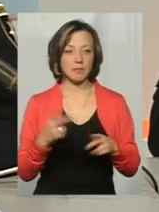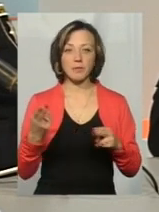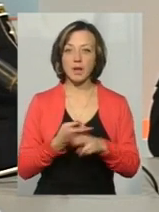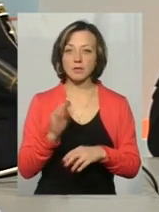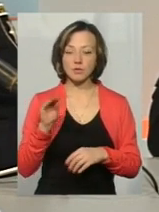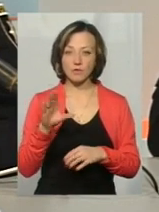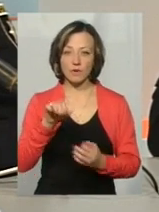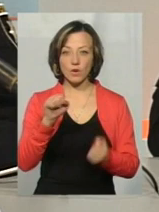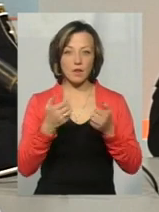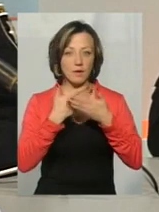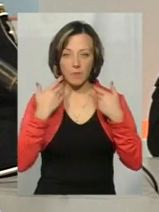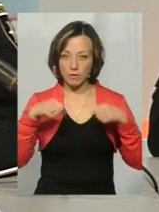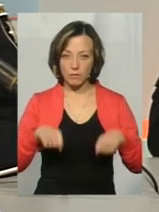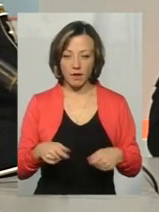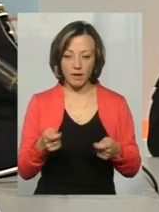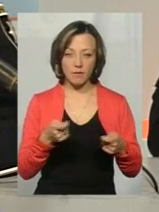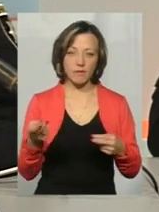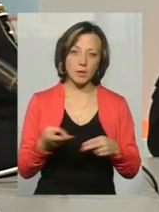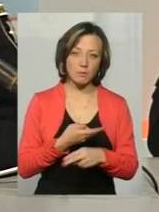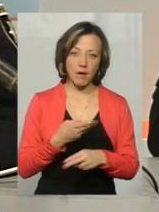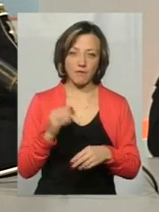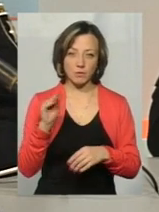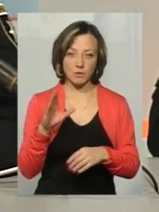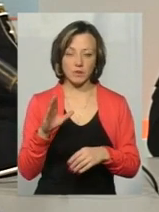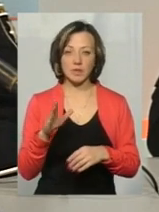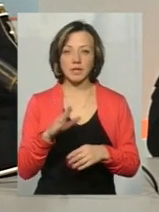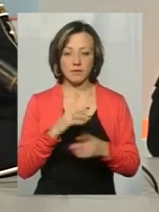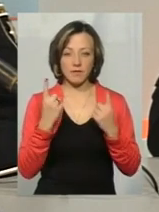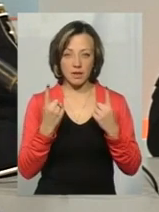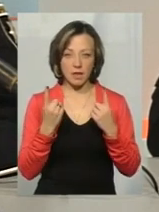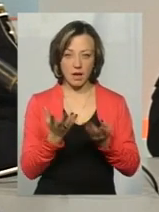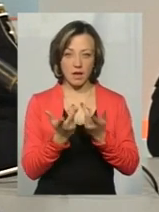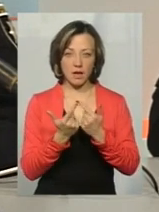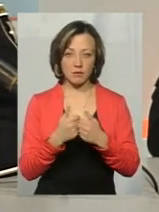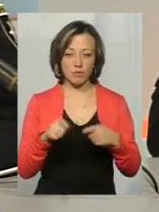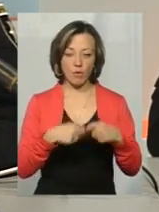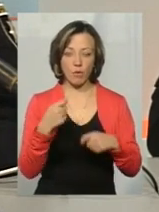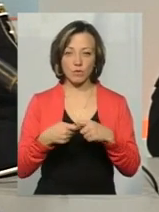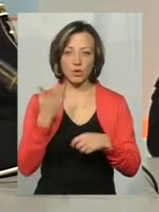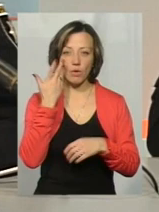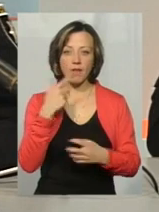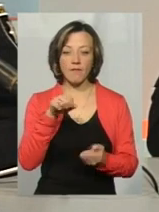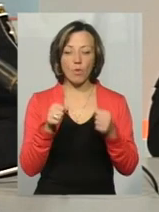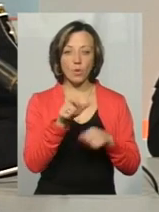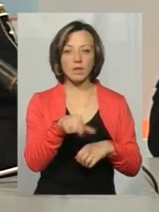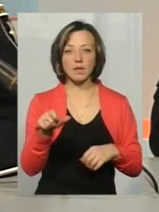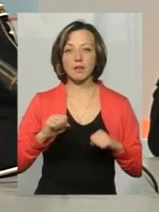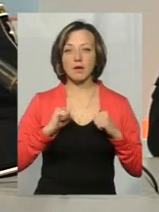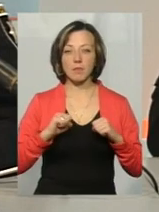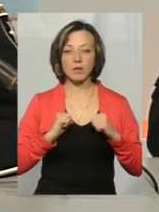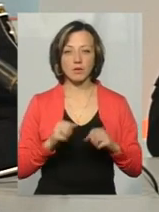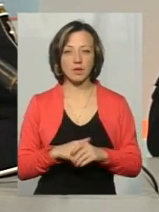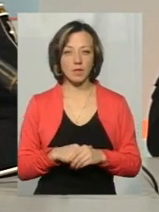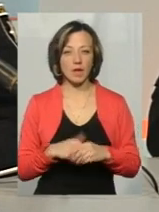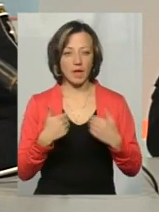водія, і не маючи права керування, і позбавлених. Тобто, це суттєва кількість порушень, коли водії намагаються, скажімо... Тобто, я